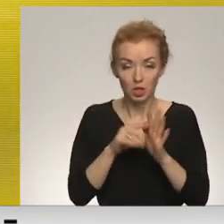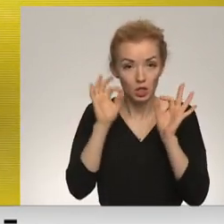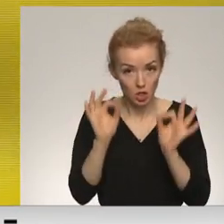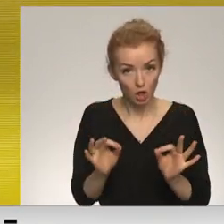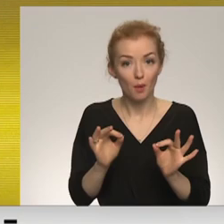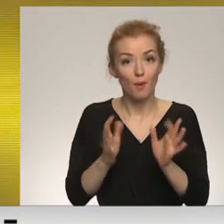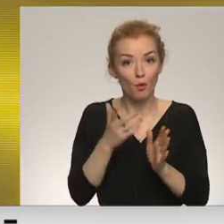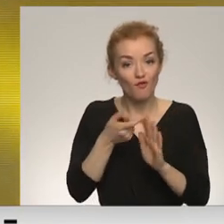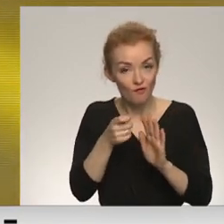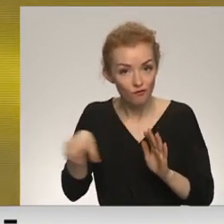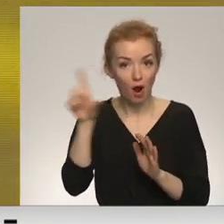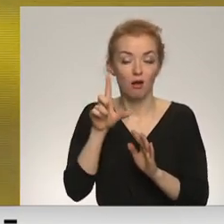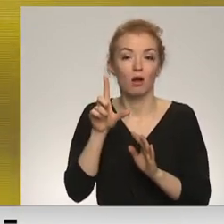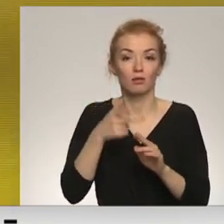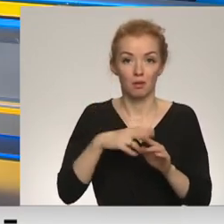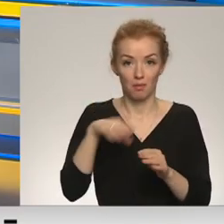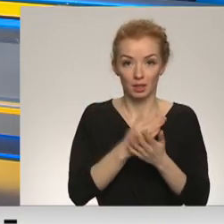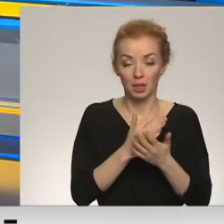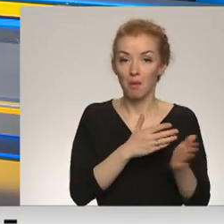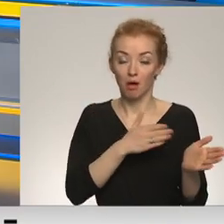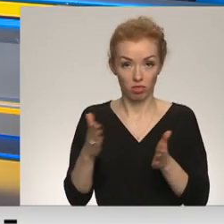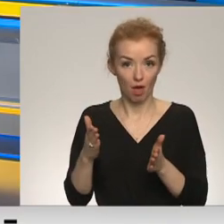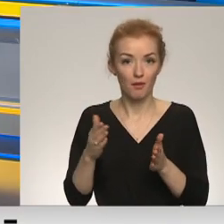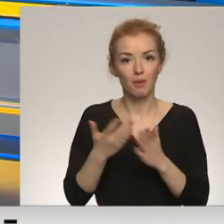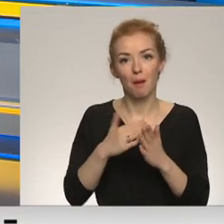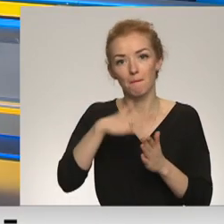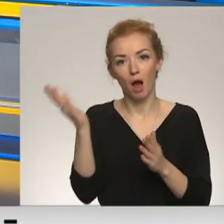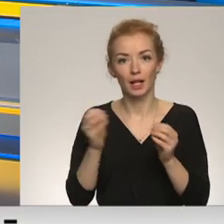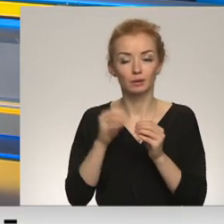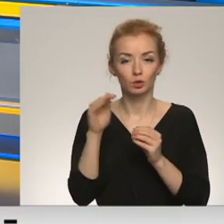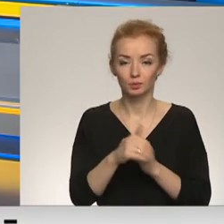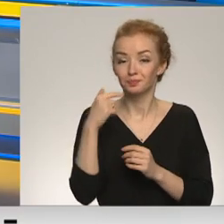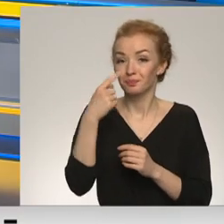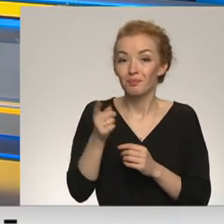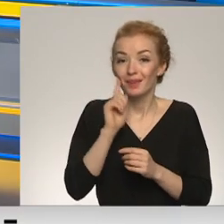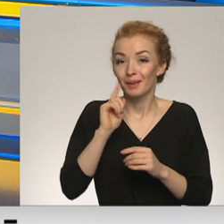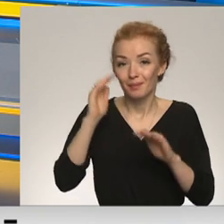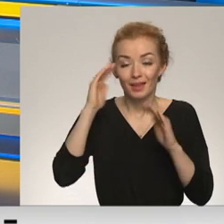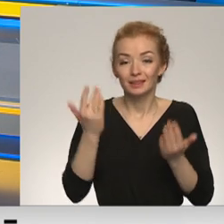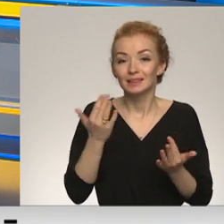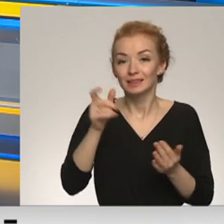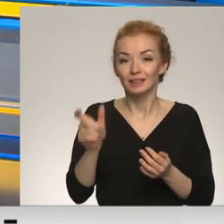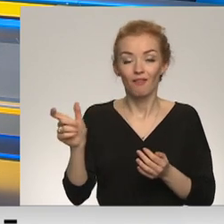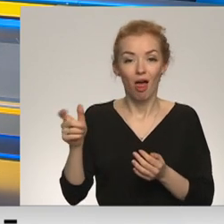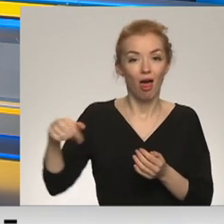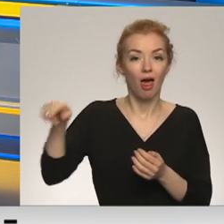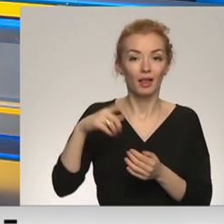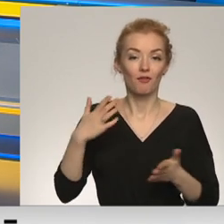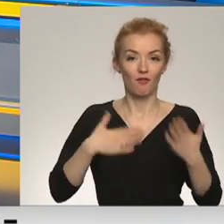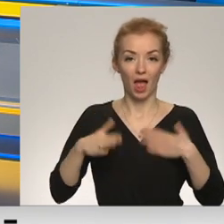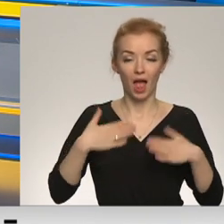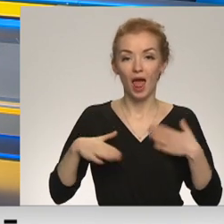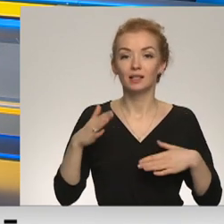lielāks un tad arī mēs būtu tam gatavi? To mēs pašlaik nevaram zināt, protams, cik cilvēki vēlēsies šo laiku,